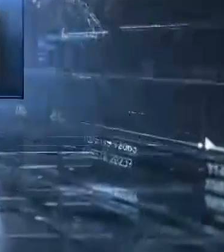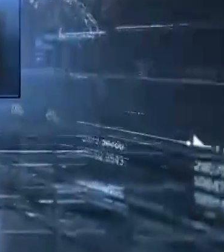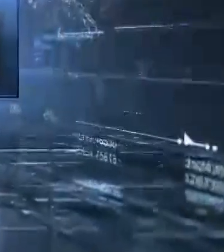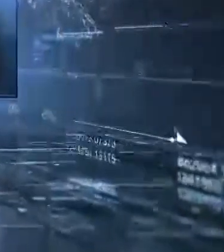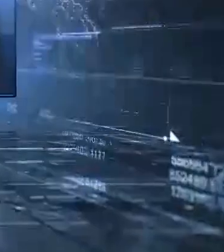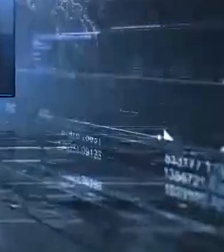Редактор